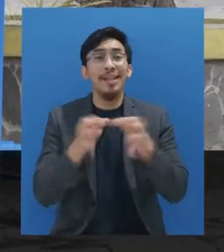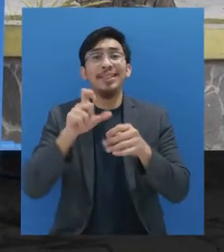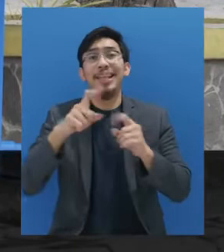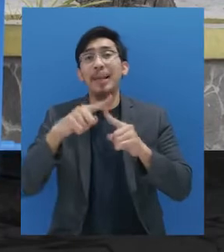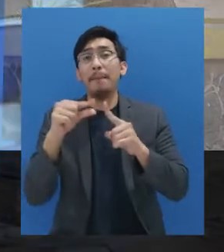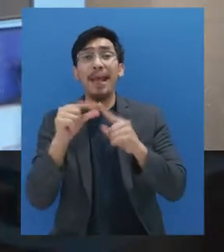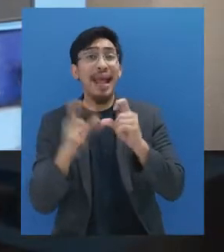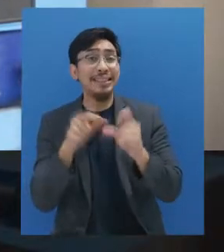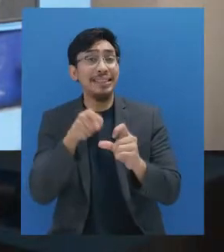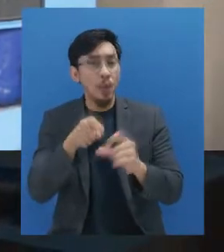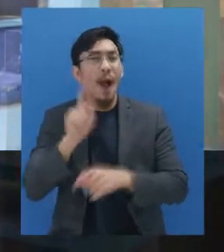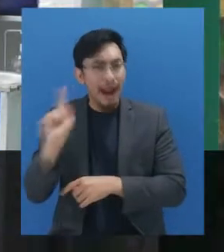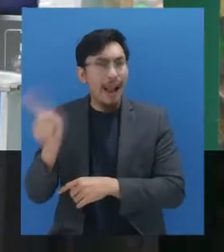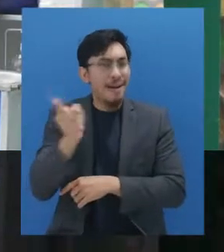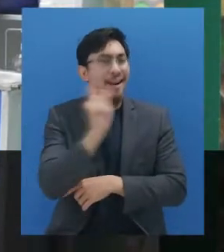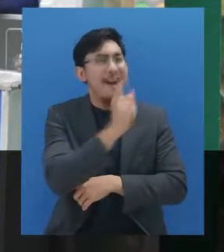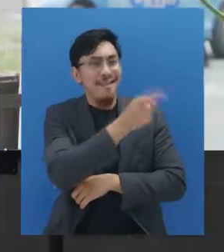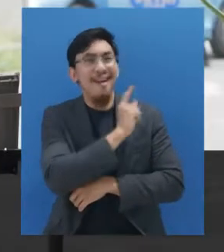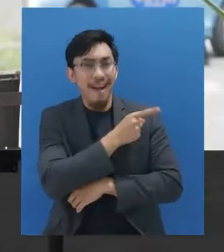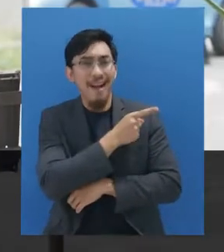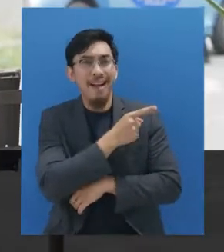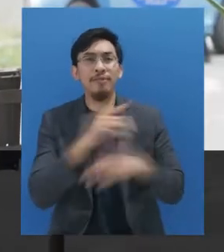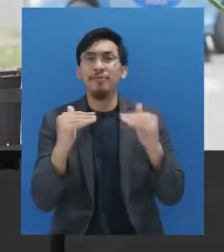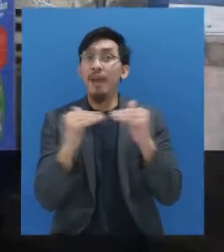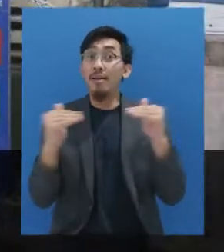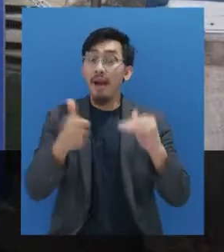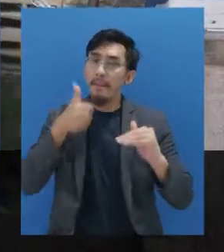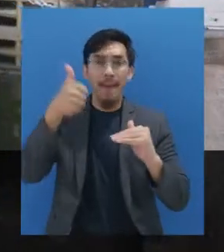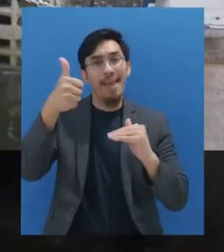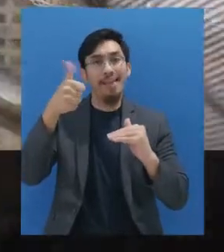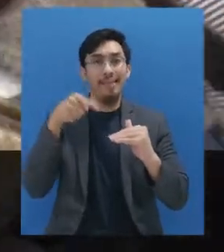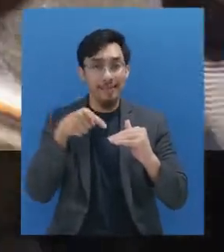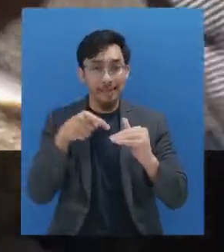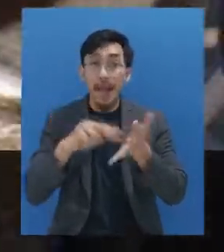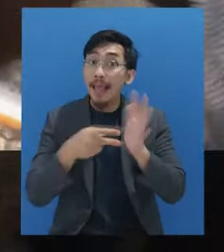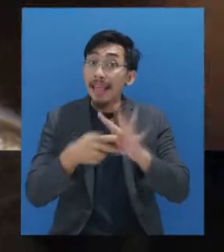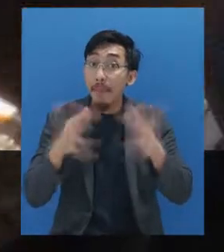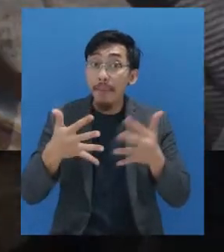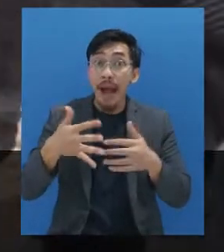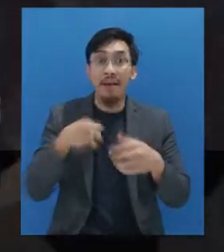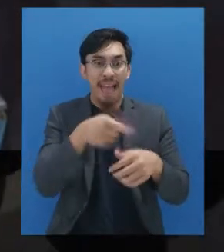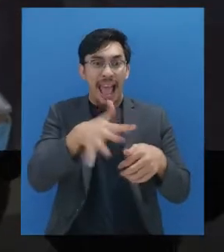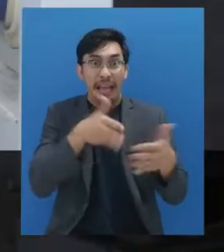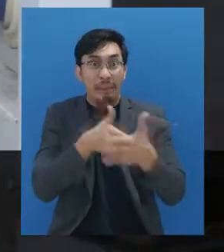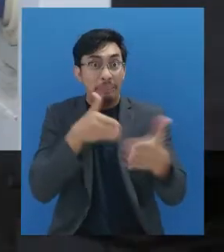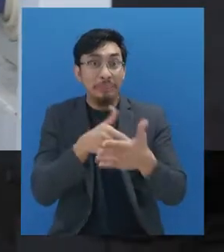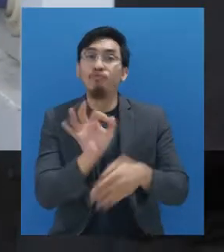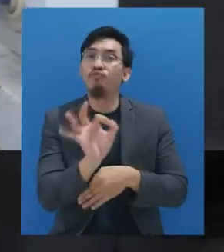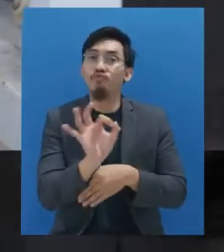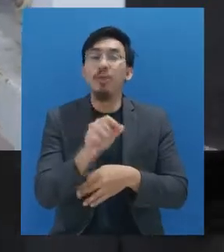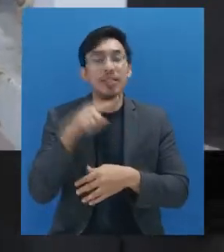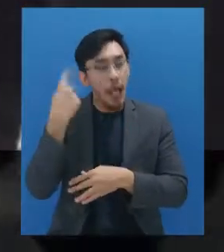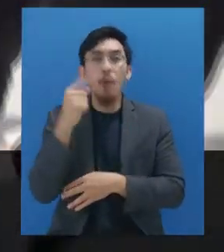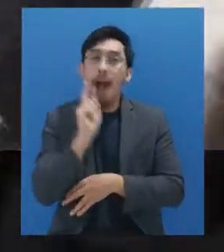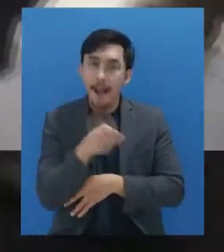sarana CTPS mutlak harus ada di mana-mana dan memenuhi standar yang baik. Artinya, air nggak macet, sabun selalu